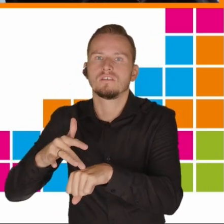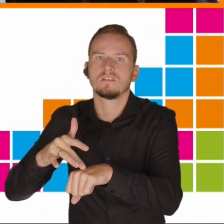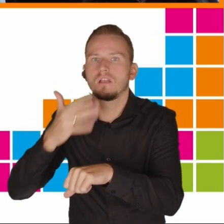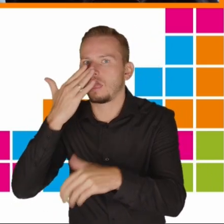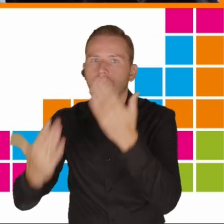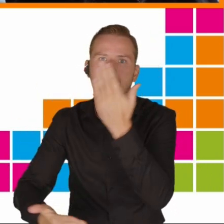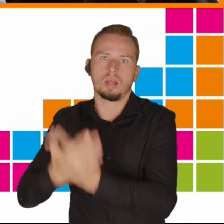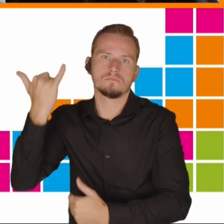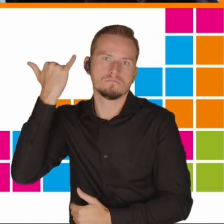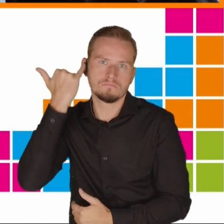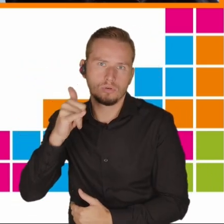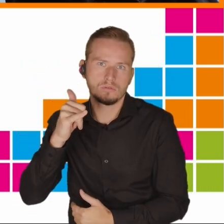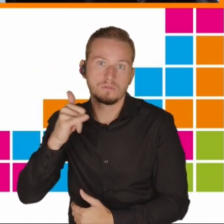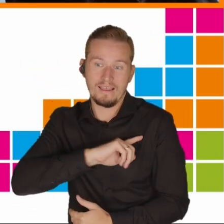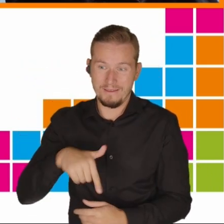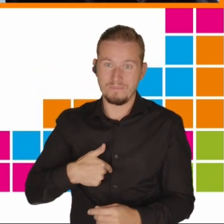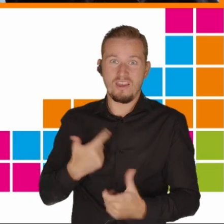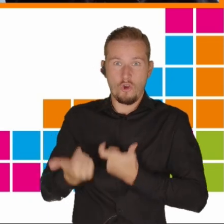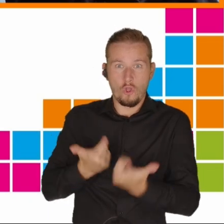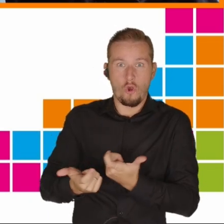wniosków w naszych politykach.